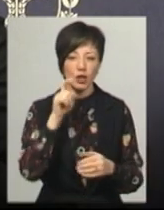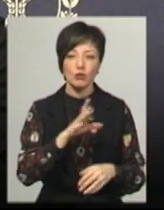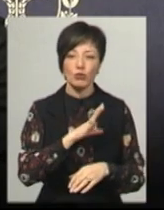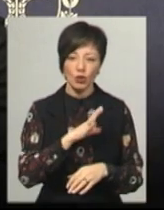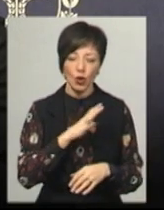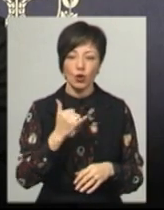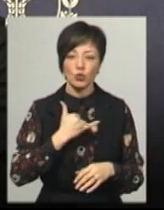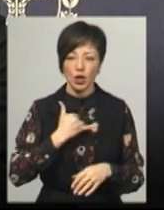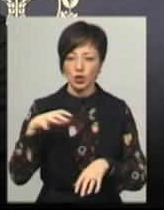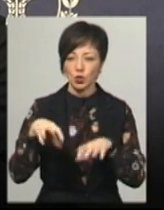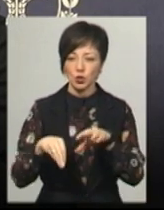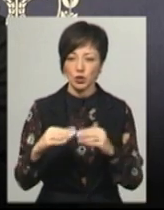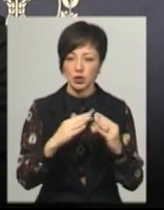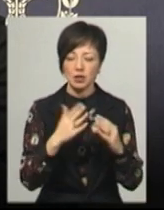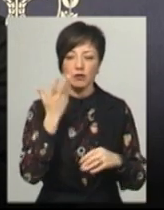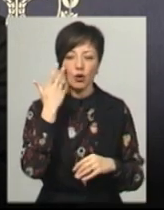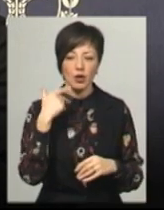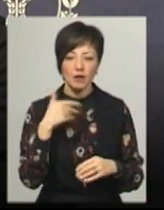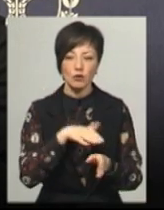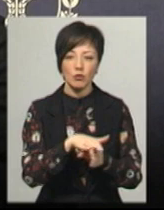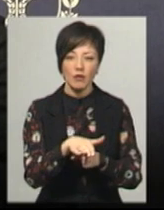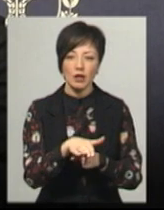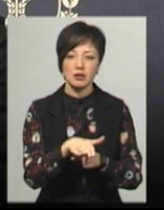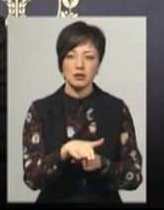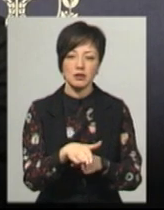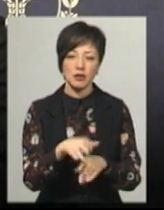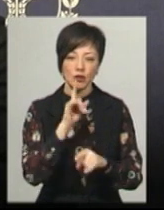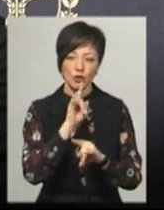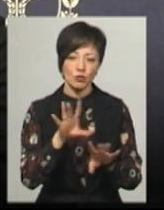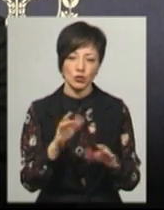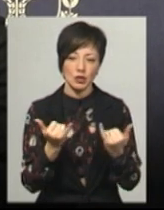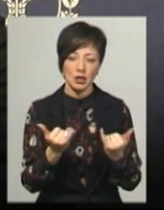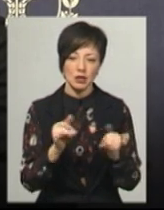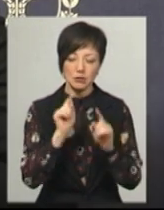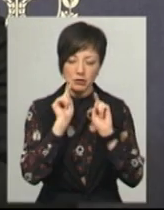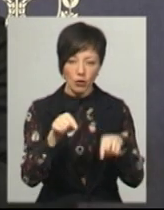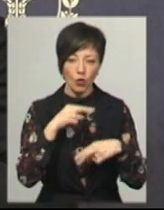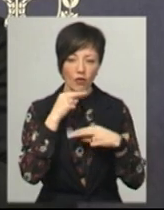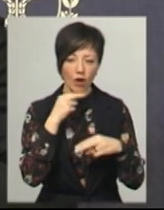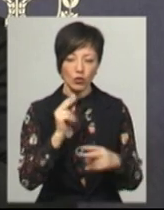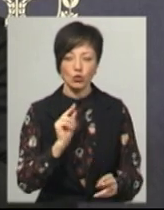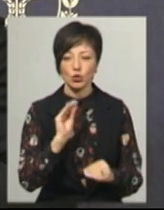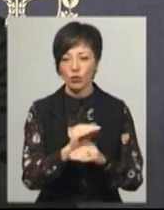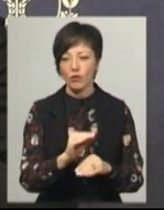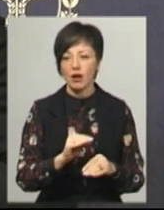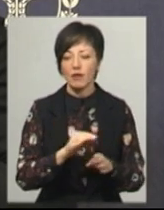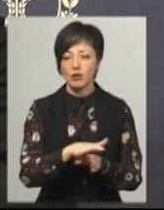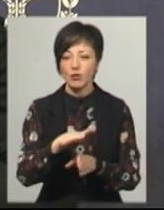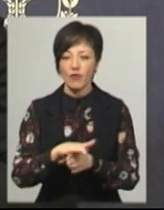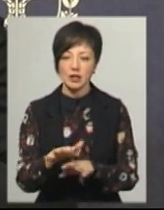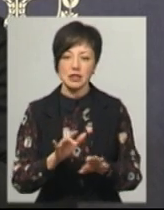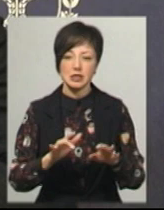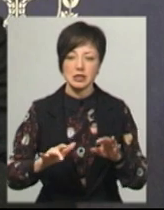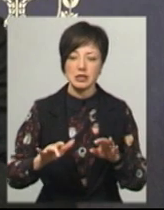і у наших сусідів, коли відбувалися певні заходи